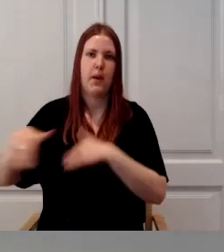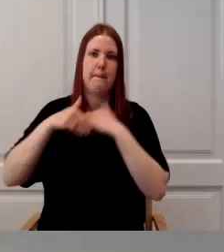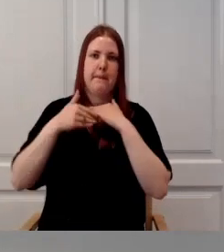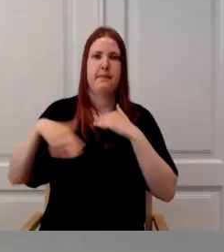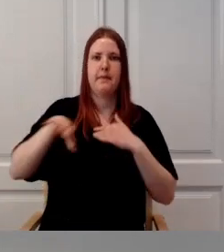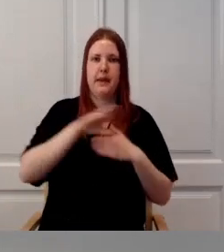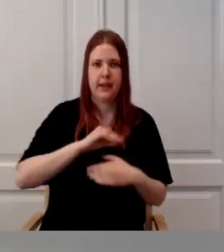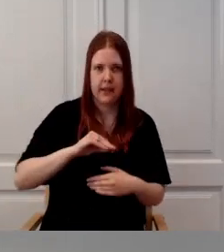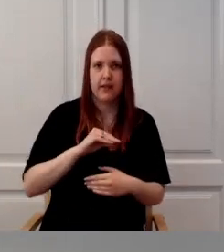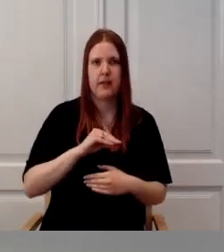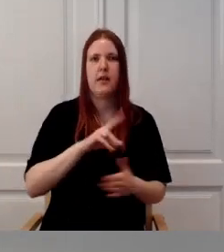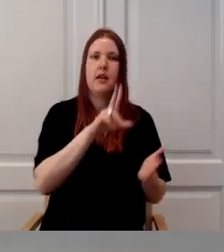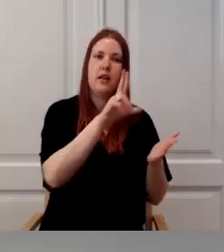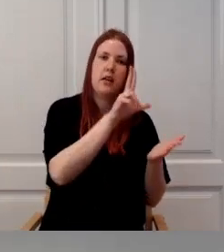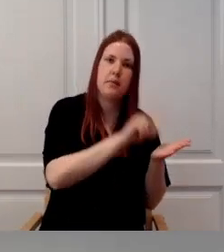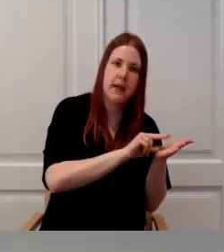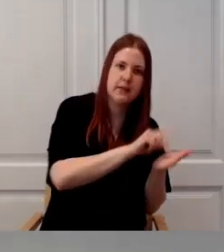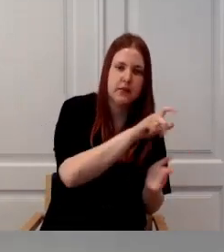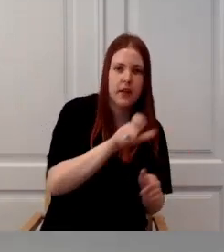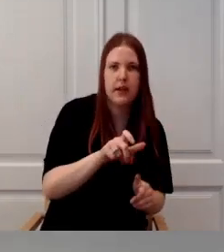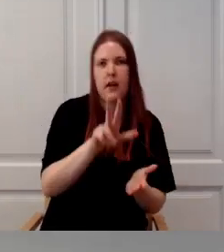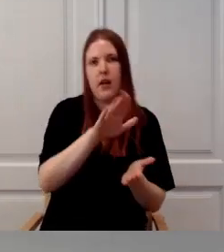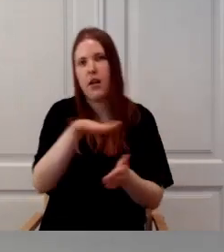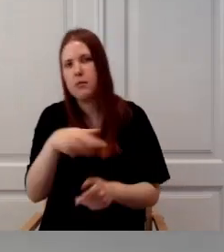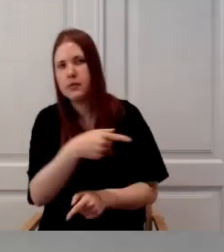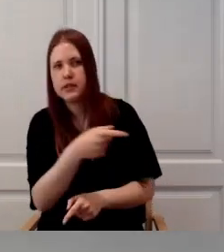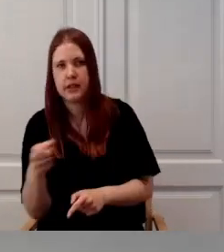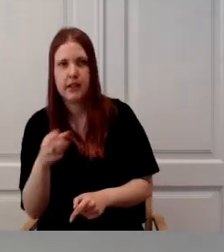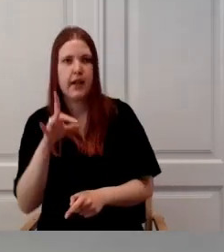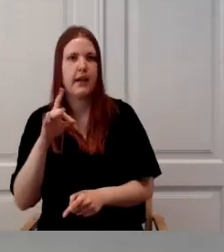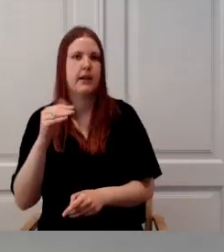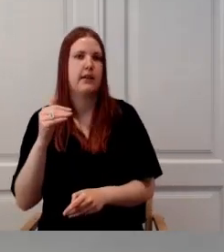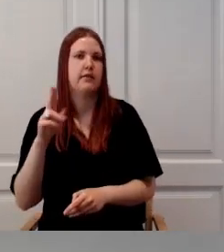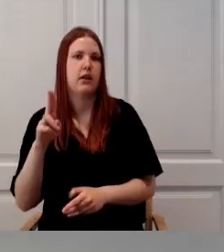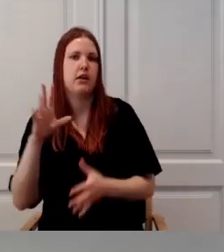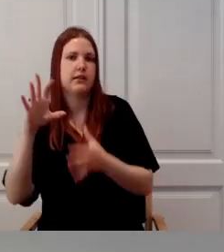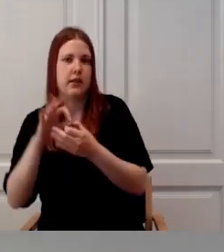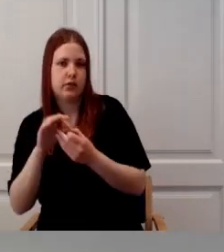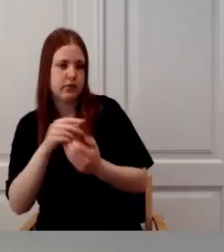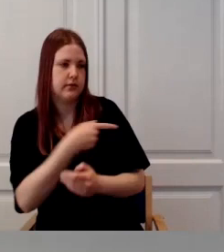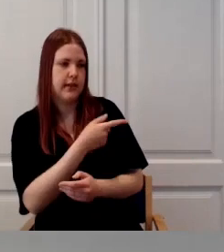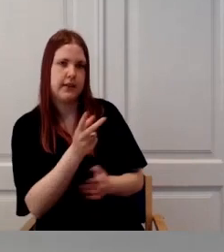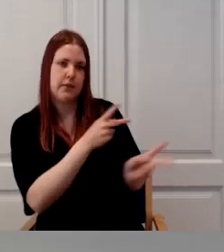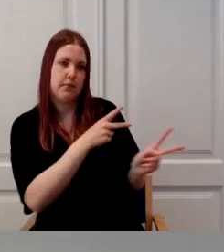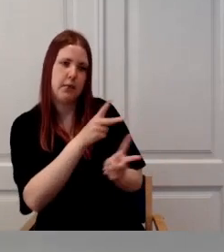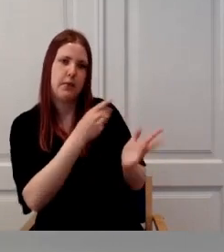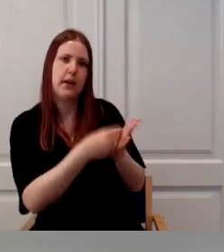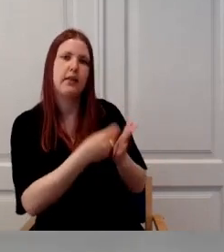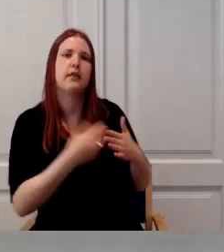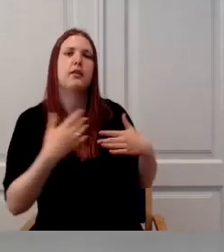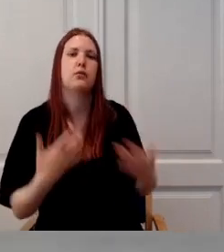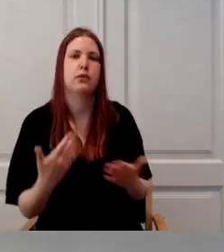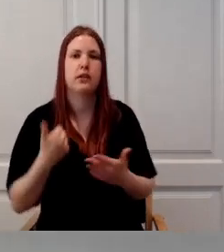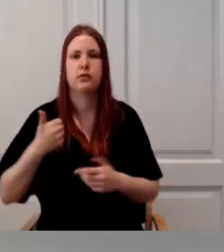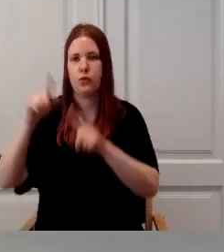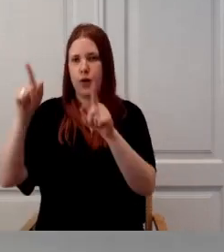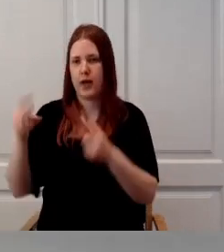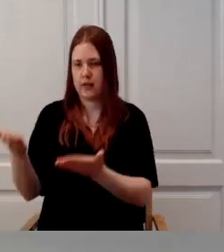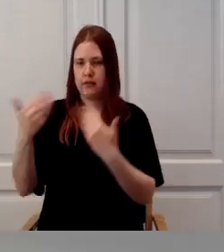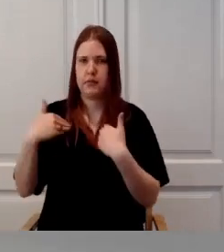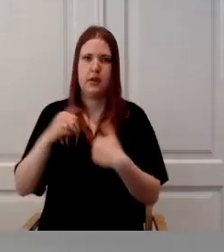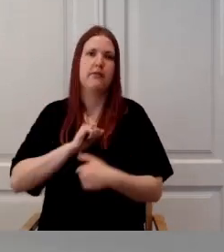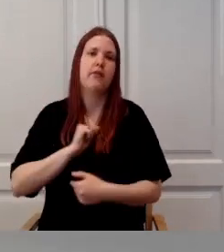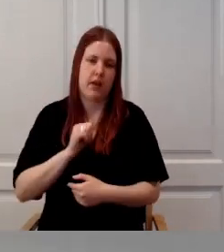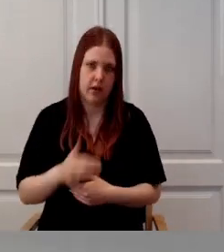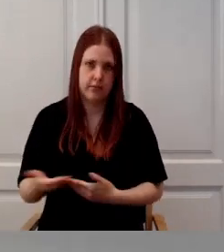vanaduspensioori eaalisi hinnata. Ja kindlasti on sellest ka üks selline tulem siis